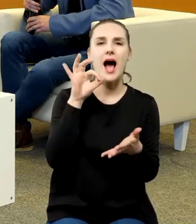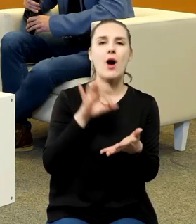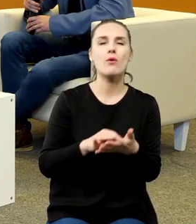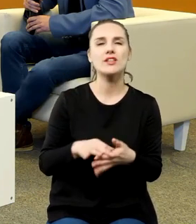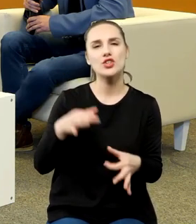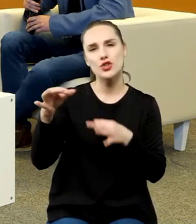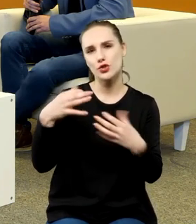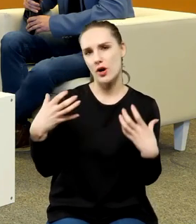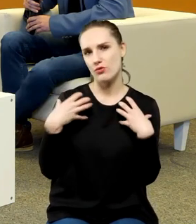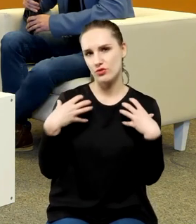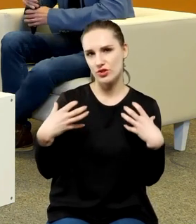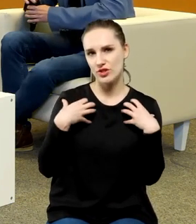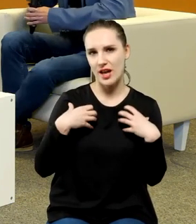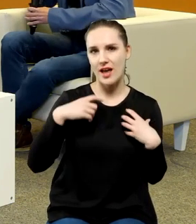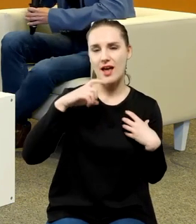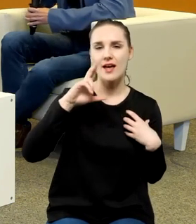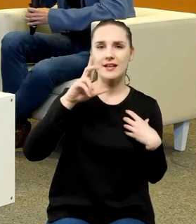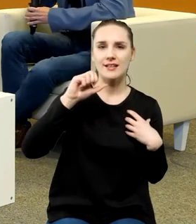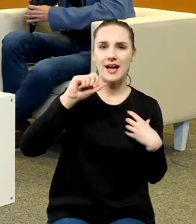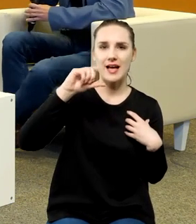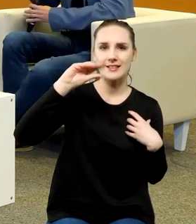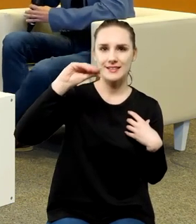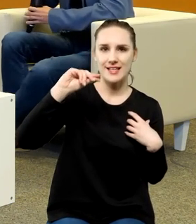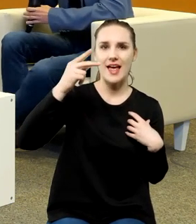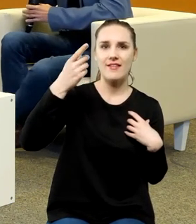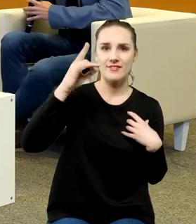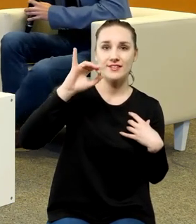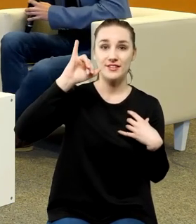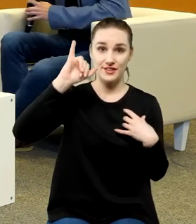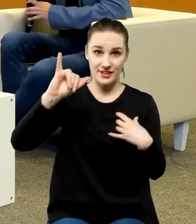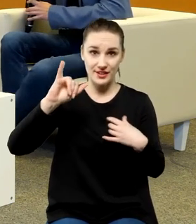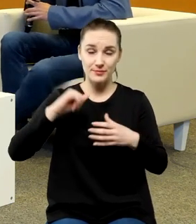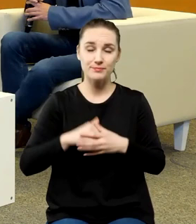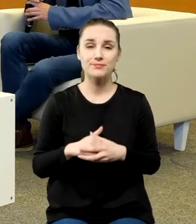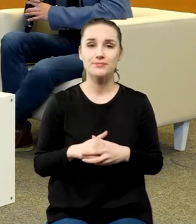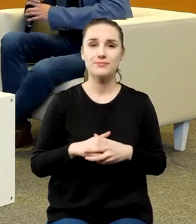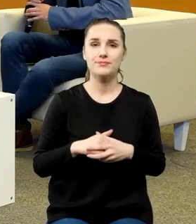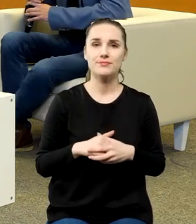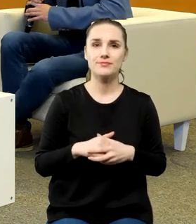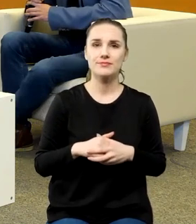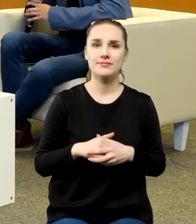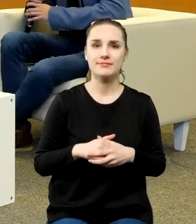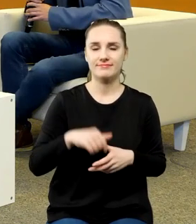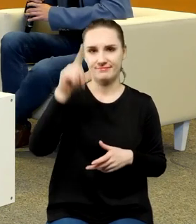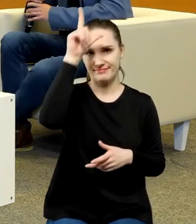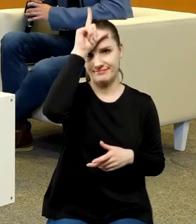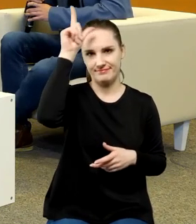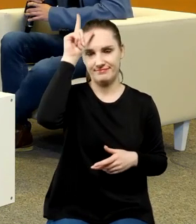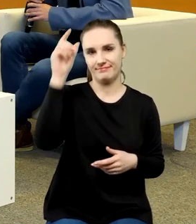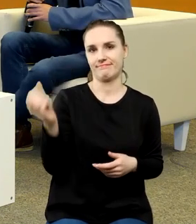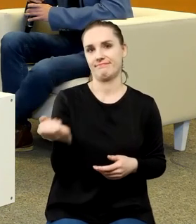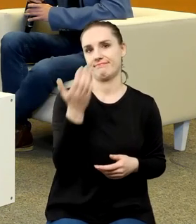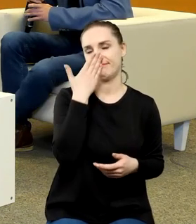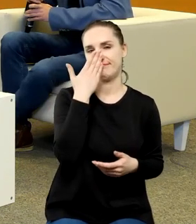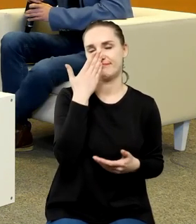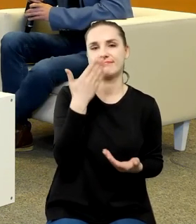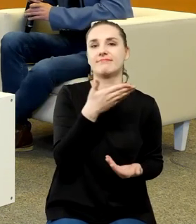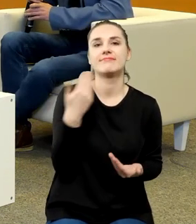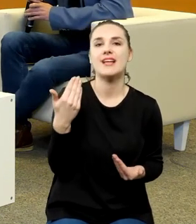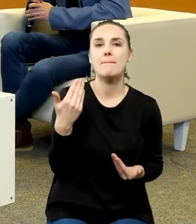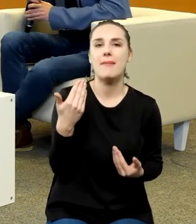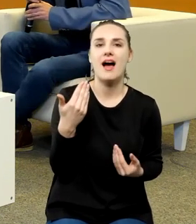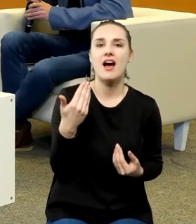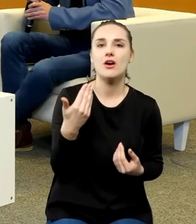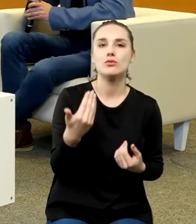Gassendiego. No i pierwsi ludzie zaczynają wtedy walić głową w mur właśnie o brak źródeł, bo